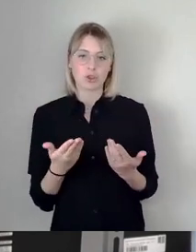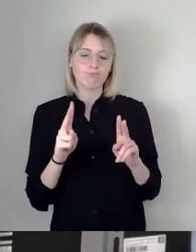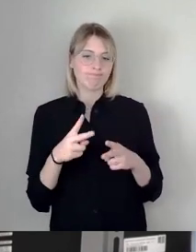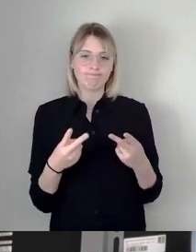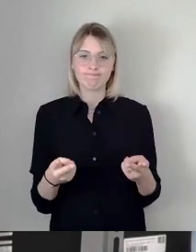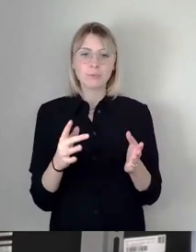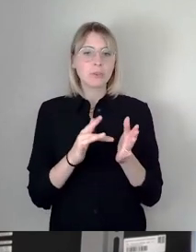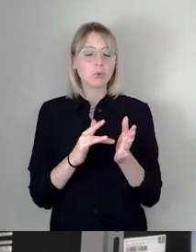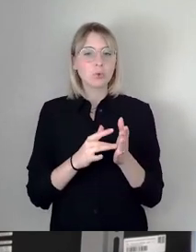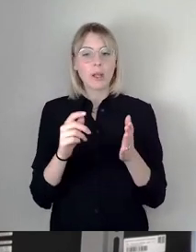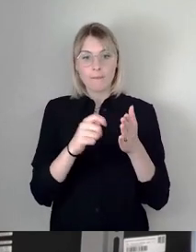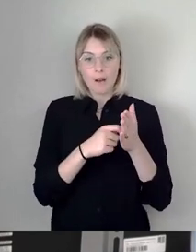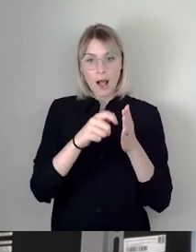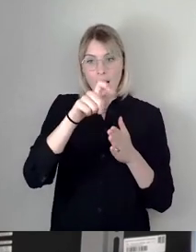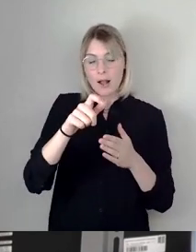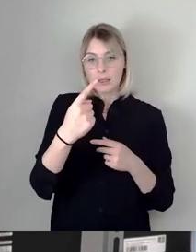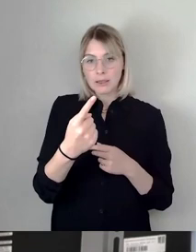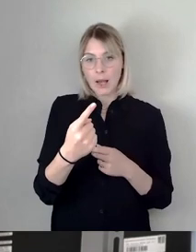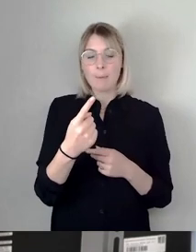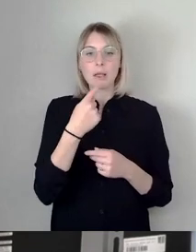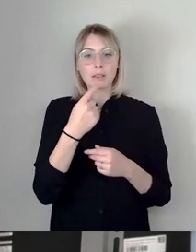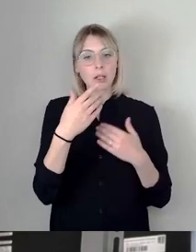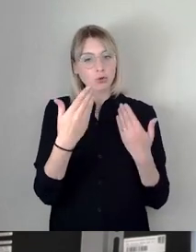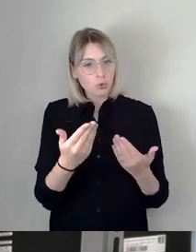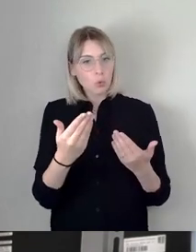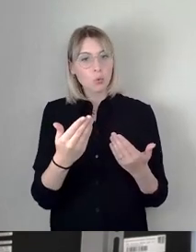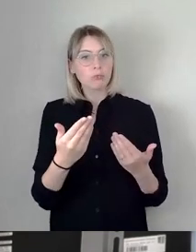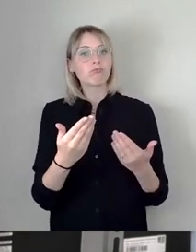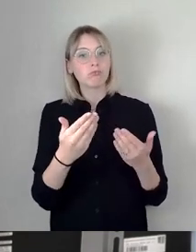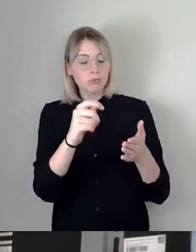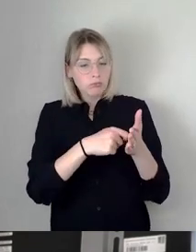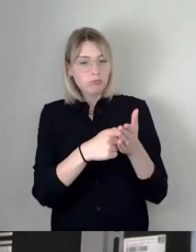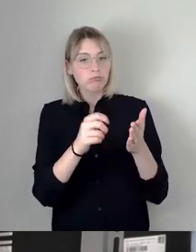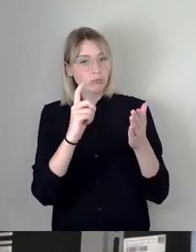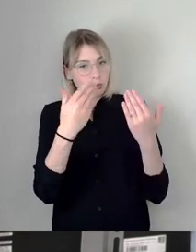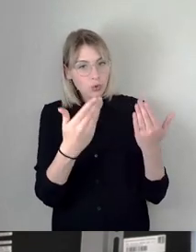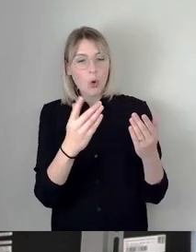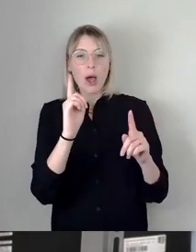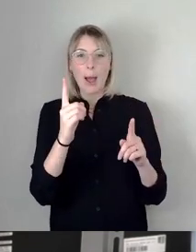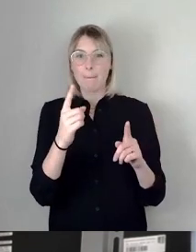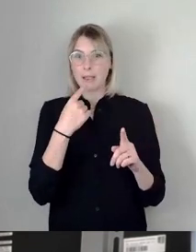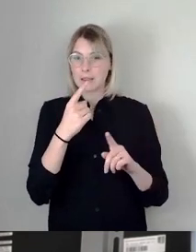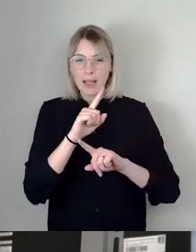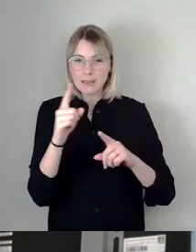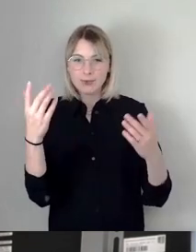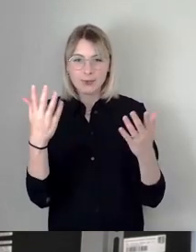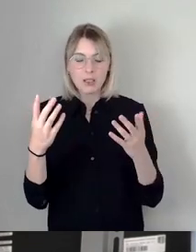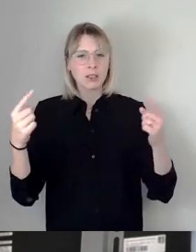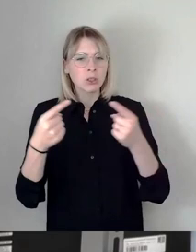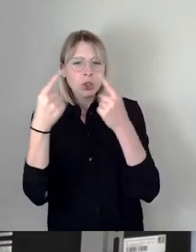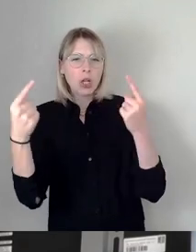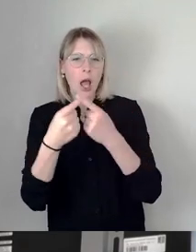Vertreterinnen und Vertreter in den Rat entsandt, der Wähler hat aber nicht gesagt, streitet euch, findet keine Kompromisse,